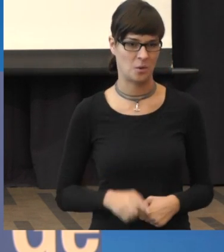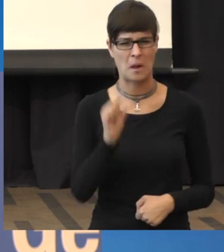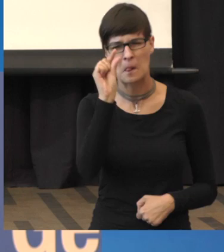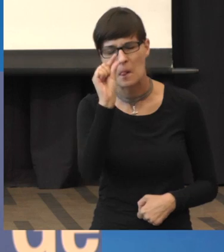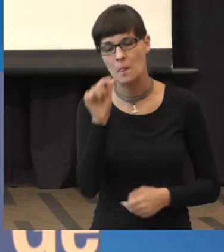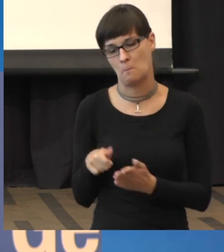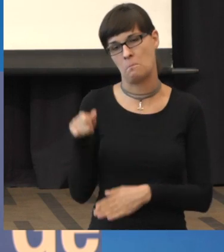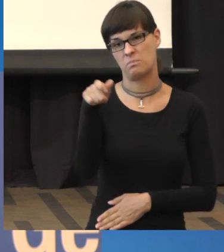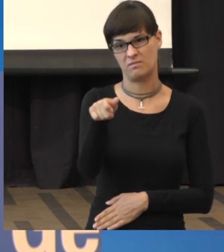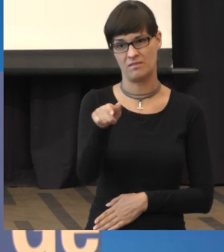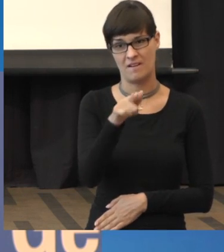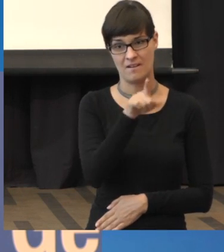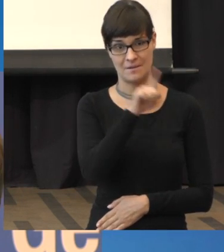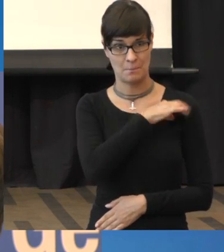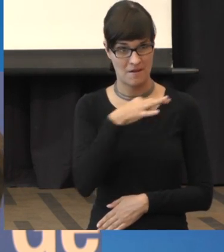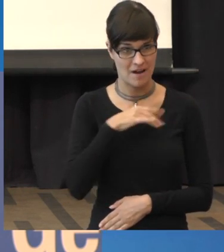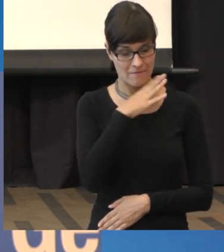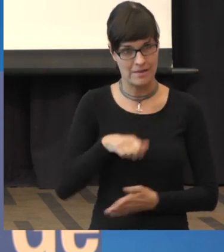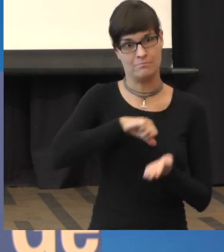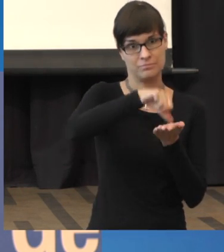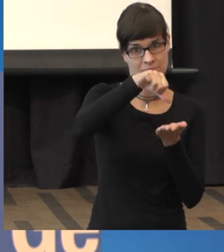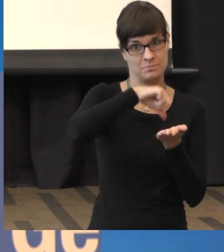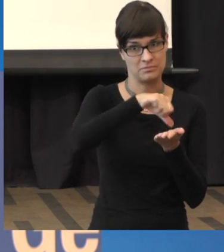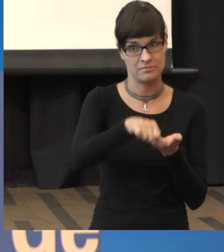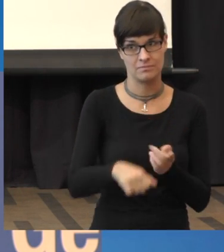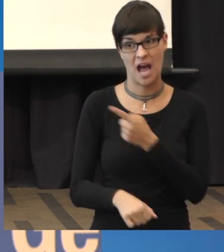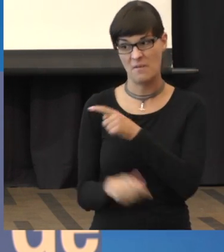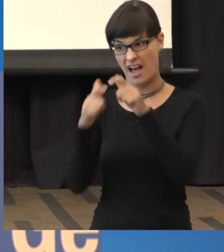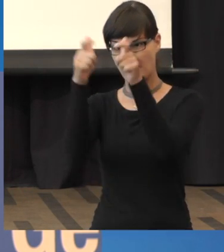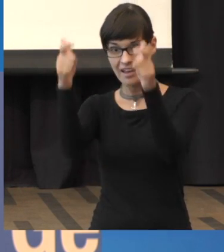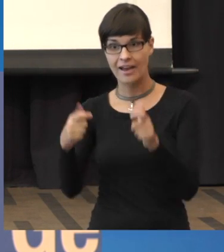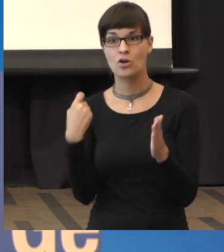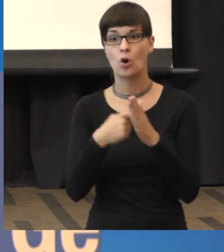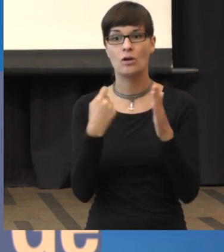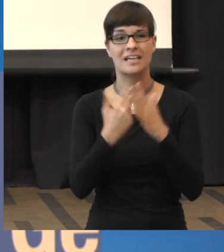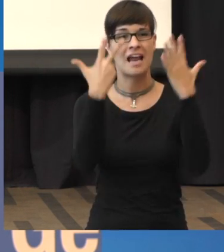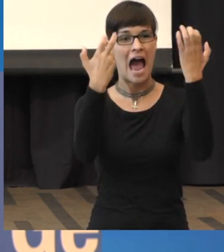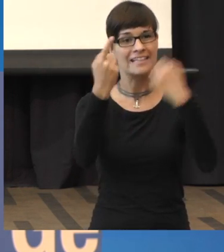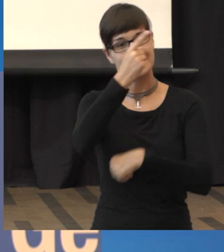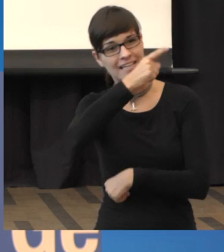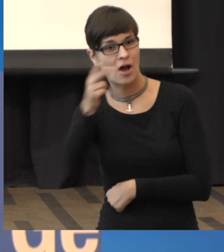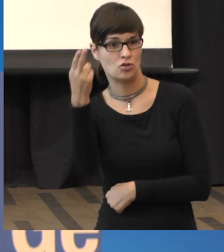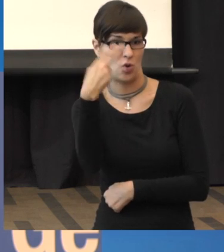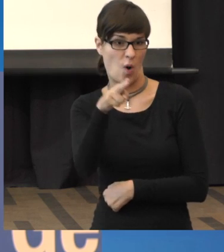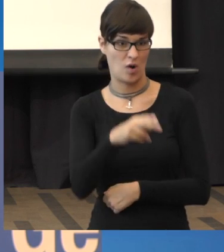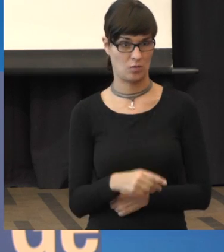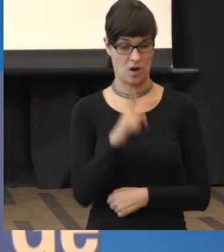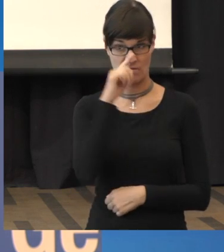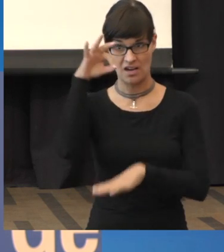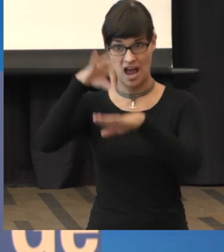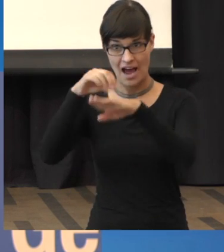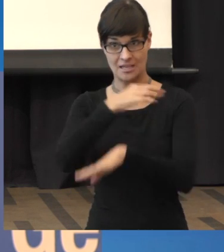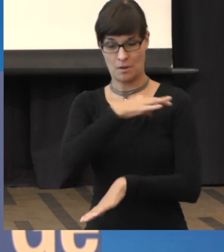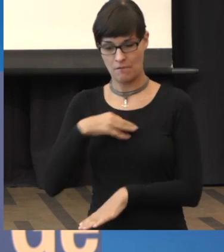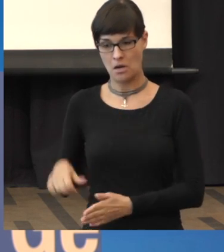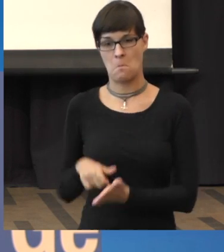begrenzt. Und das Gerät kostet 80.000 Euro. Und wenn nun jetzt ein Kollege sich so ein Gerät kauft, dann muss er sich das irgendwie